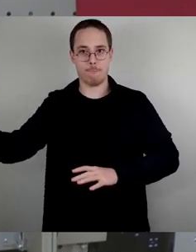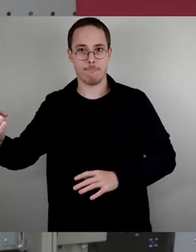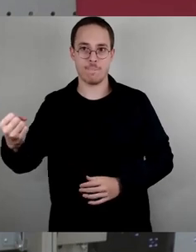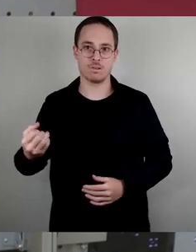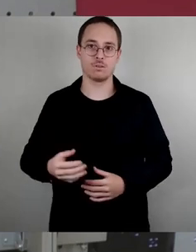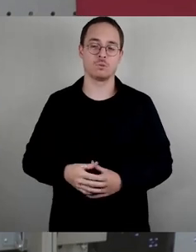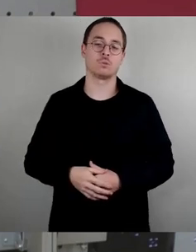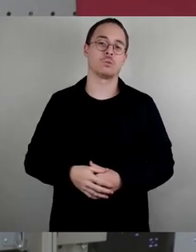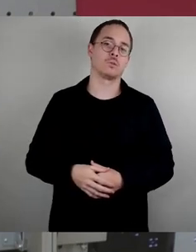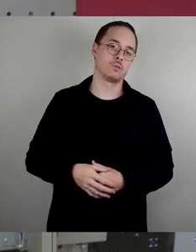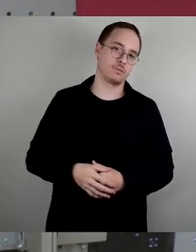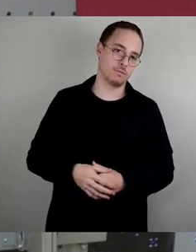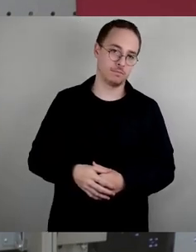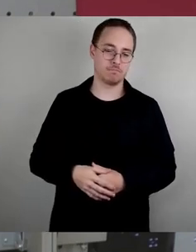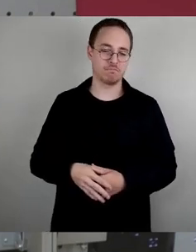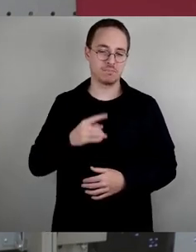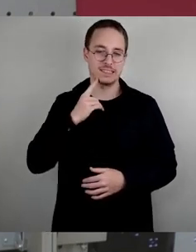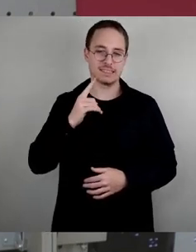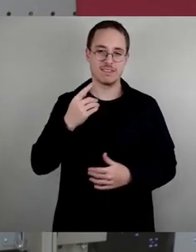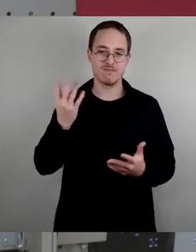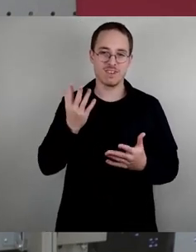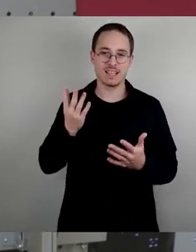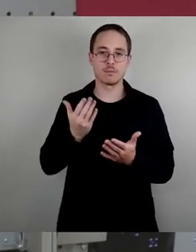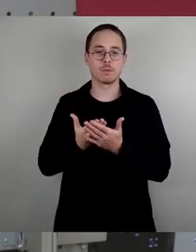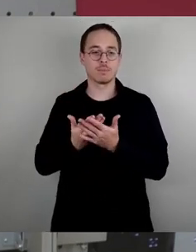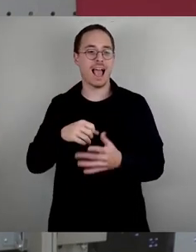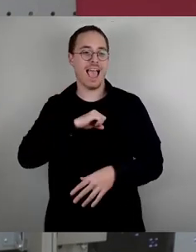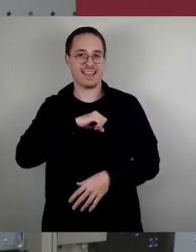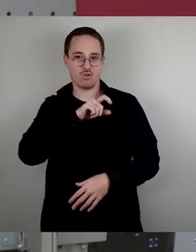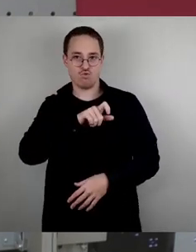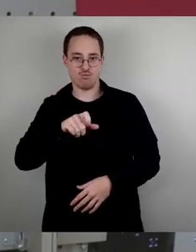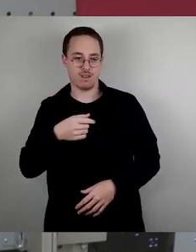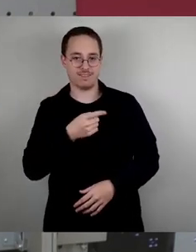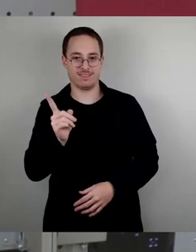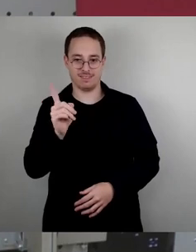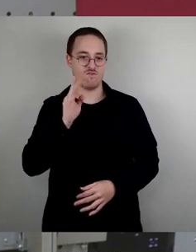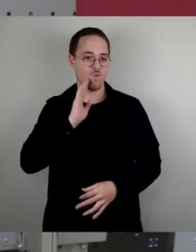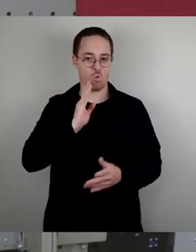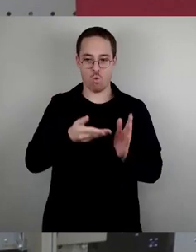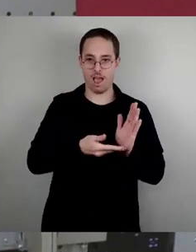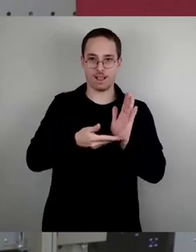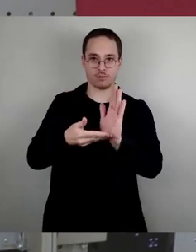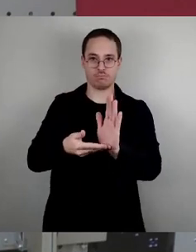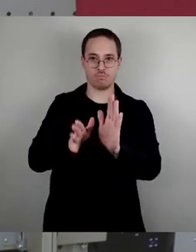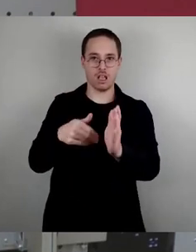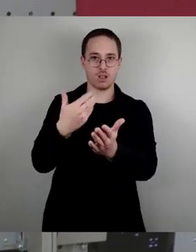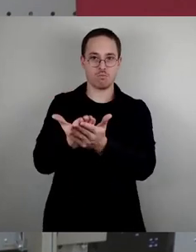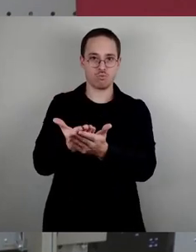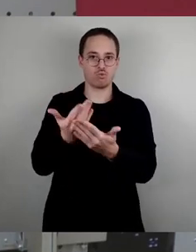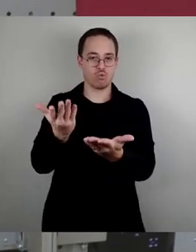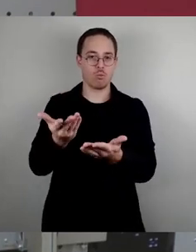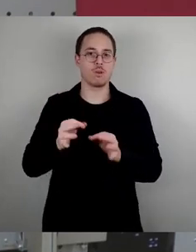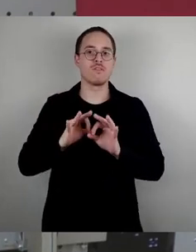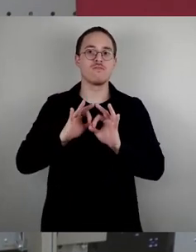Eigentümern auf ABNP angeboten werden. Und das hat zur Folge, dass Familien, dass Dresdnerinnen und Dresdner aus diesen